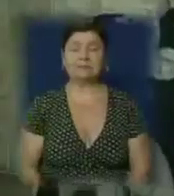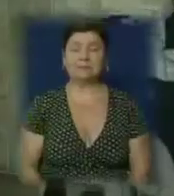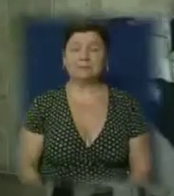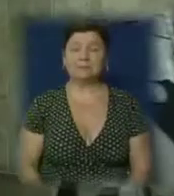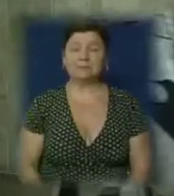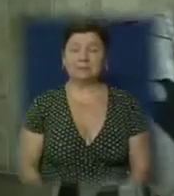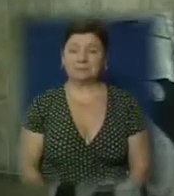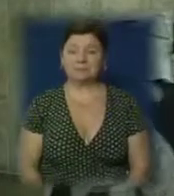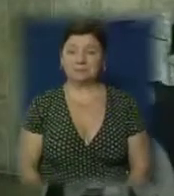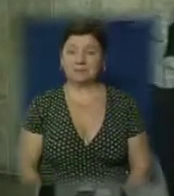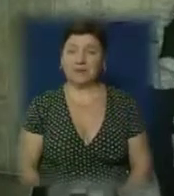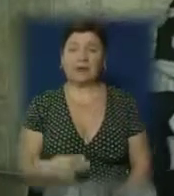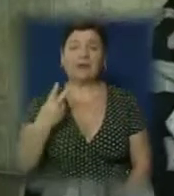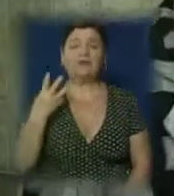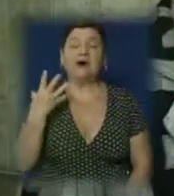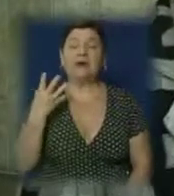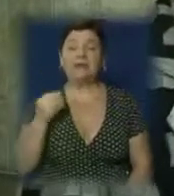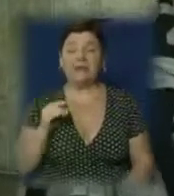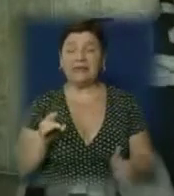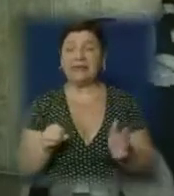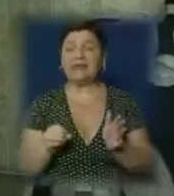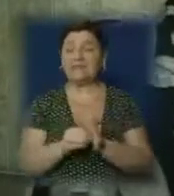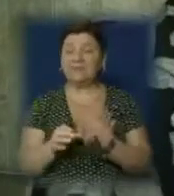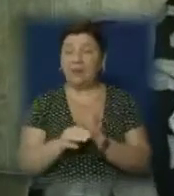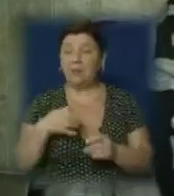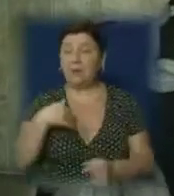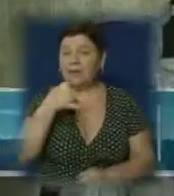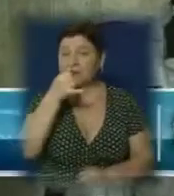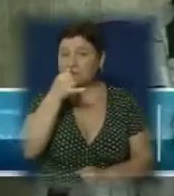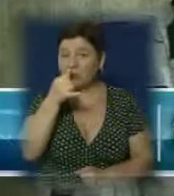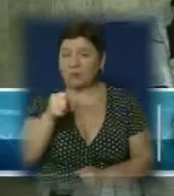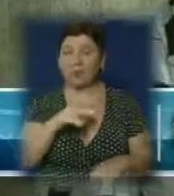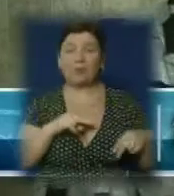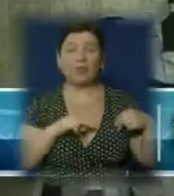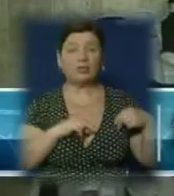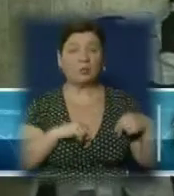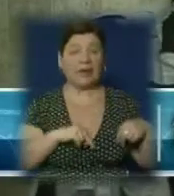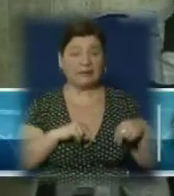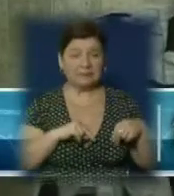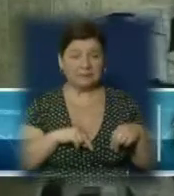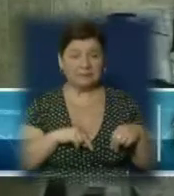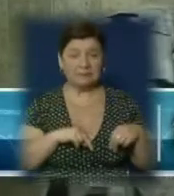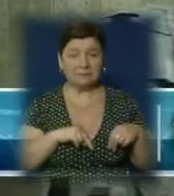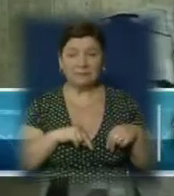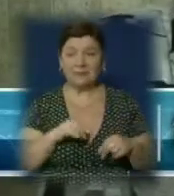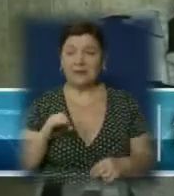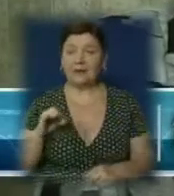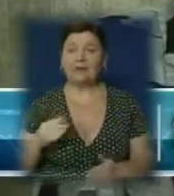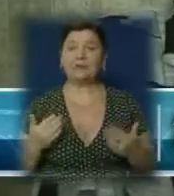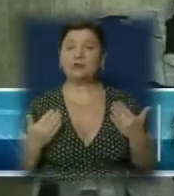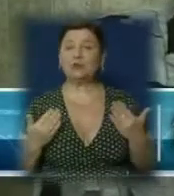Два дні не працював сайт ЦВК, ми не мали змогу працювати. І